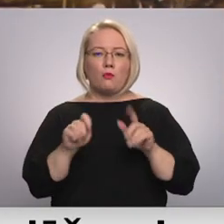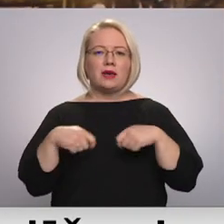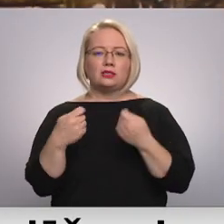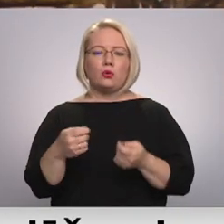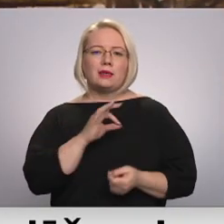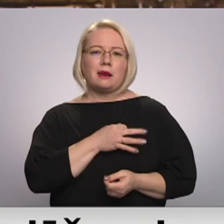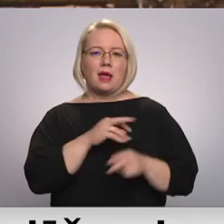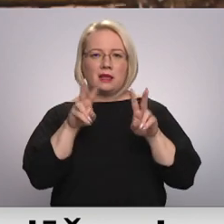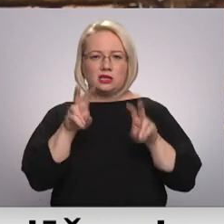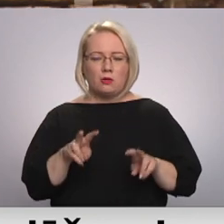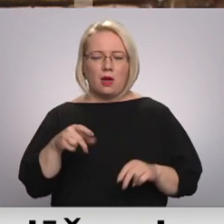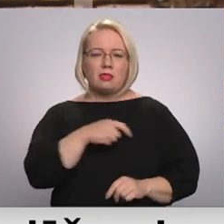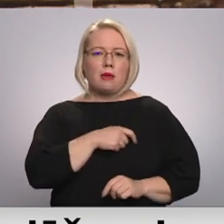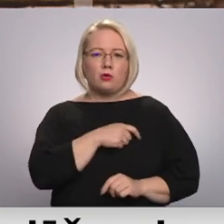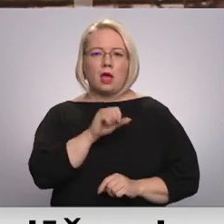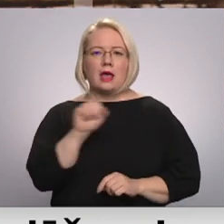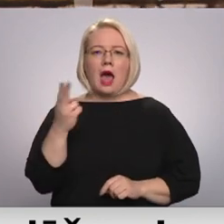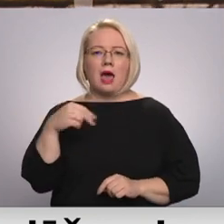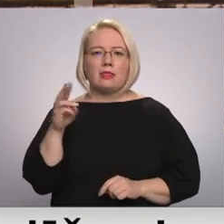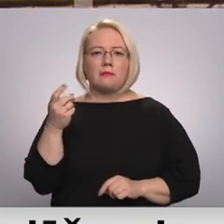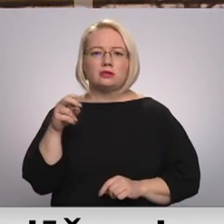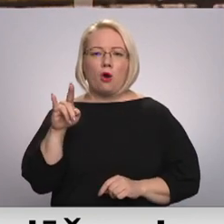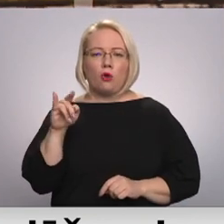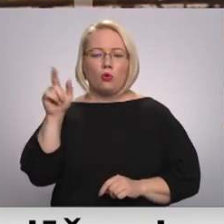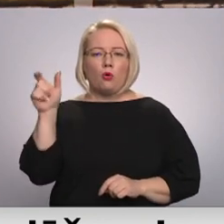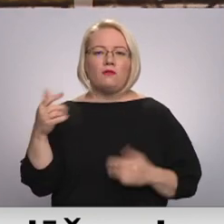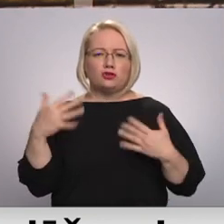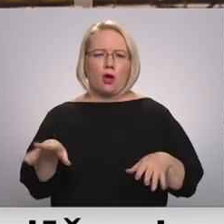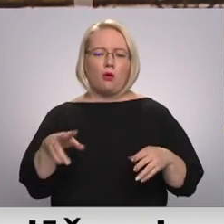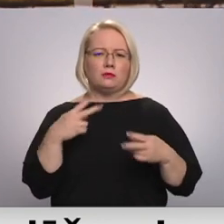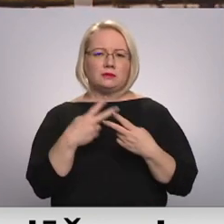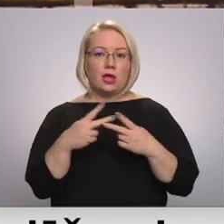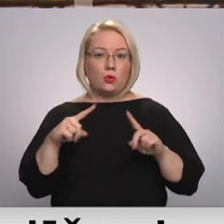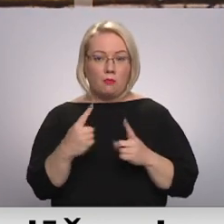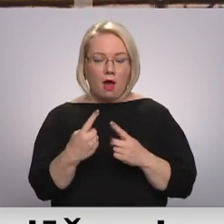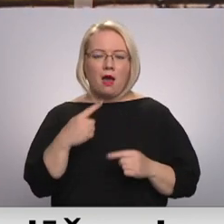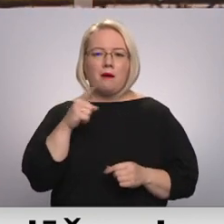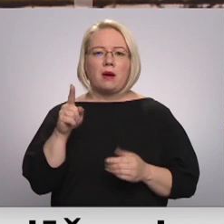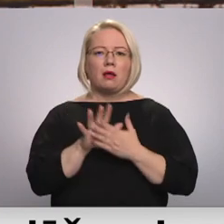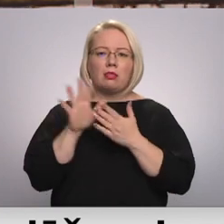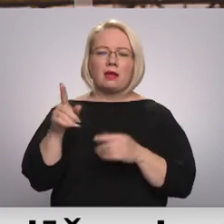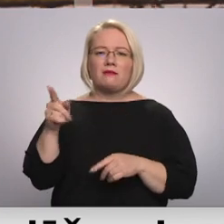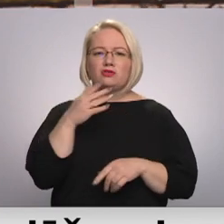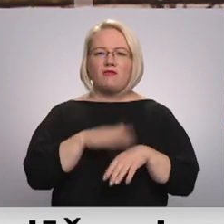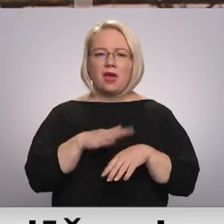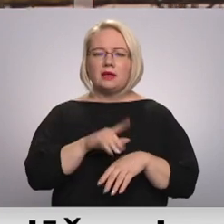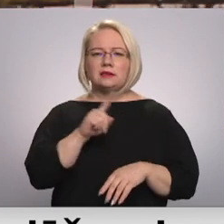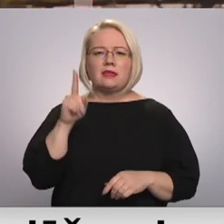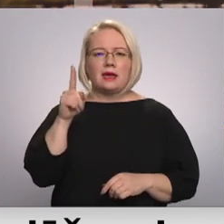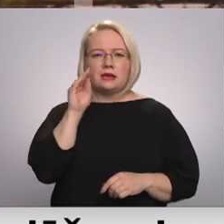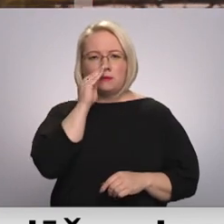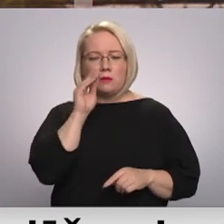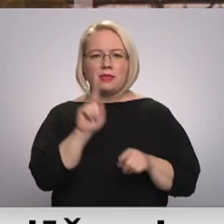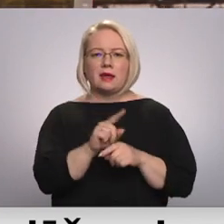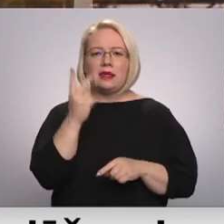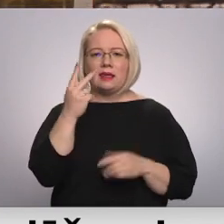vajāšanai deputātu Jāni Ādamsonu, kurš jau atrodas apcietinējumā. Pār deputātu krīta aizdomas ne tikai par spiegošanu, bet vēl pār divām jaunām